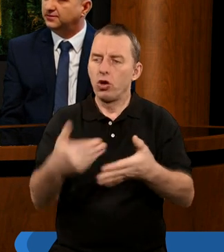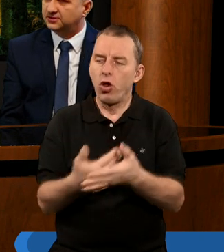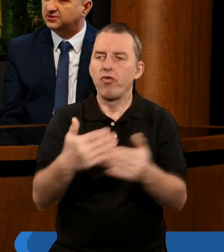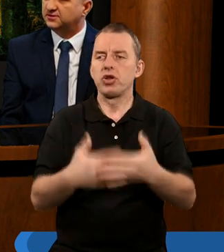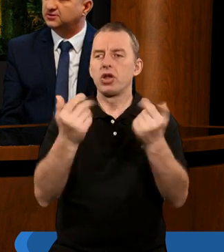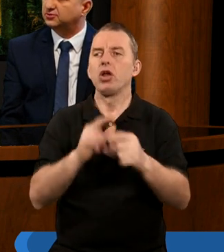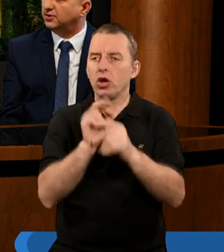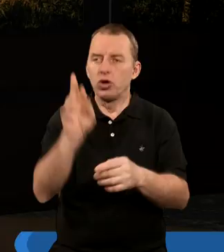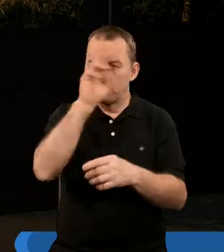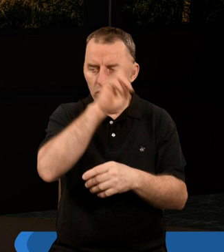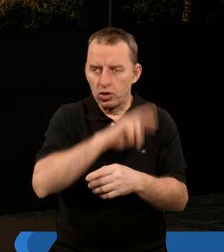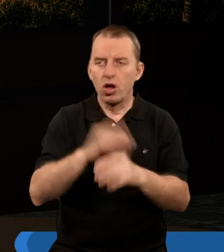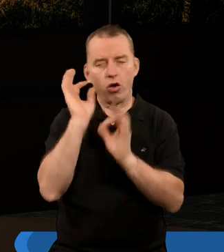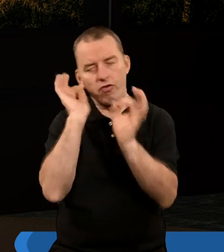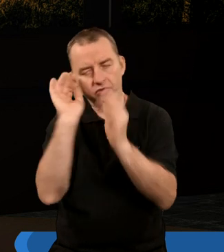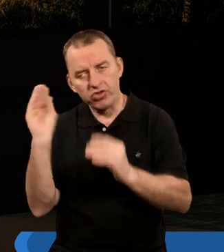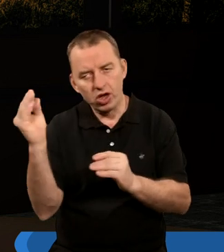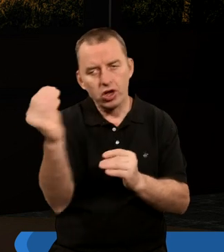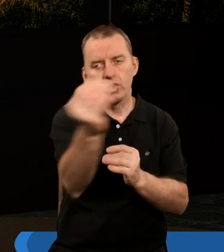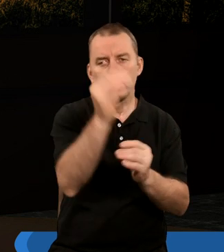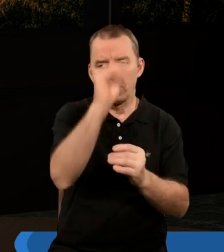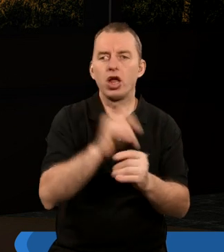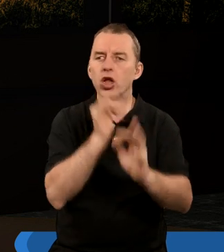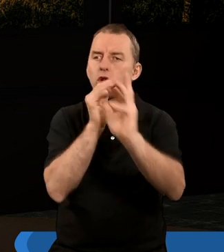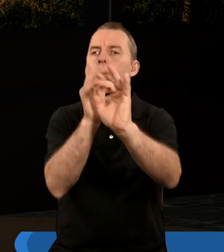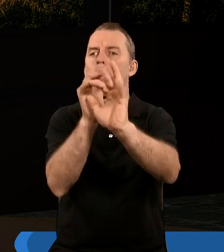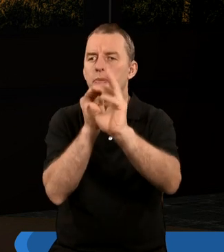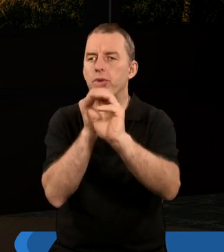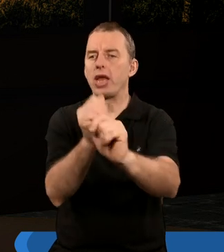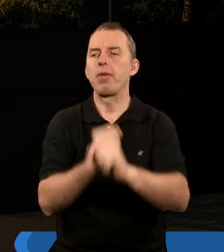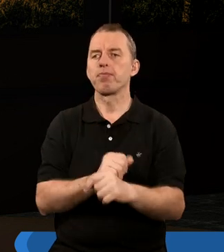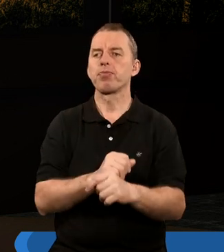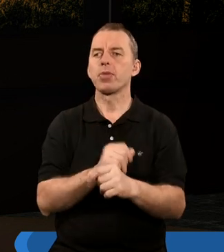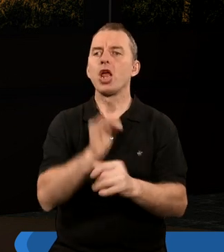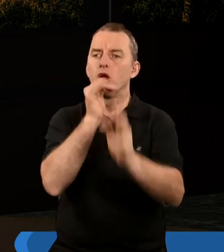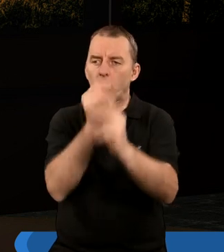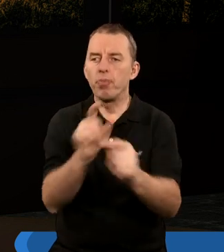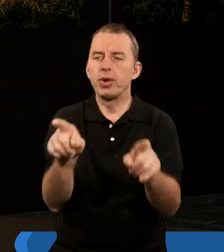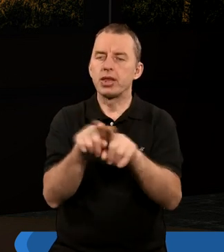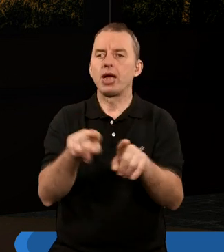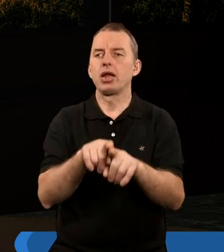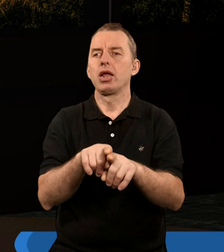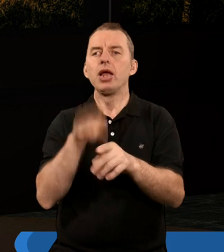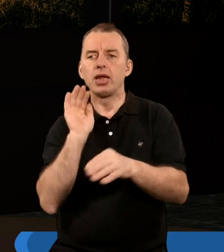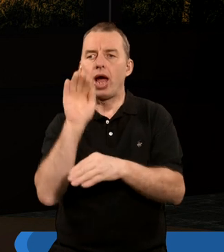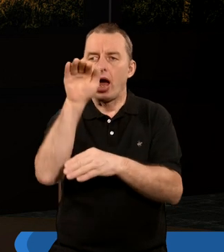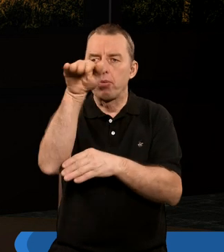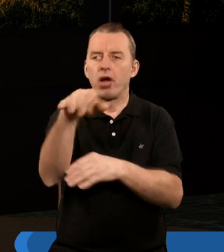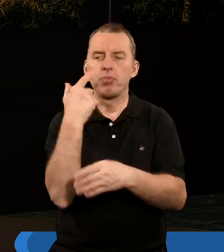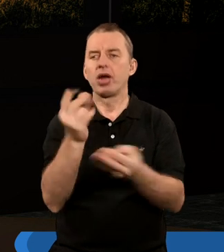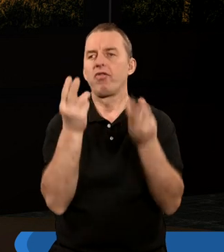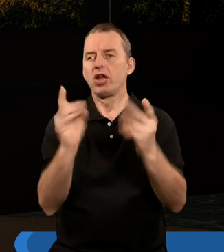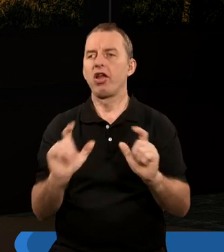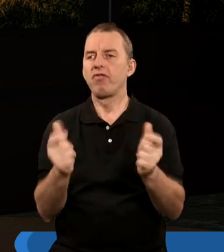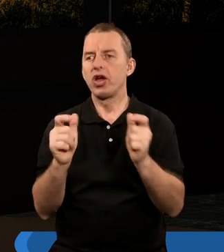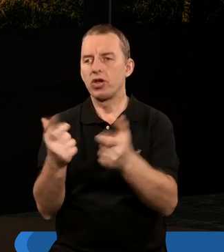dzień, ta nowa rzeczywistość była obwieszczana właśnie trąbieniem. A trąby także zapowiadały bardzo ważne